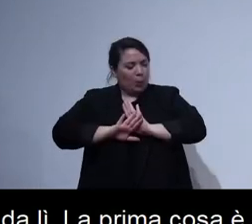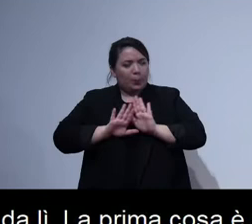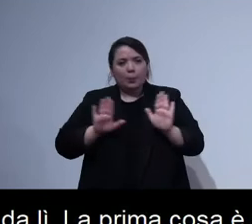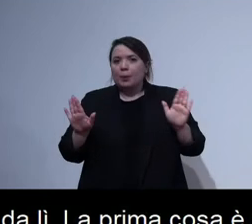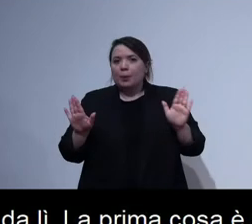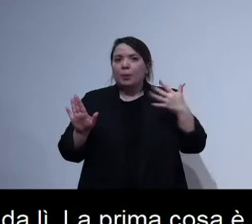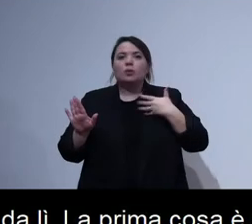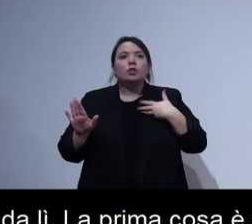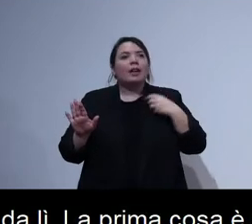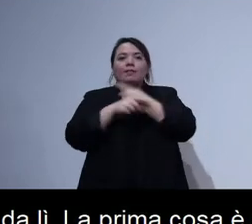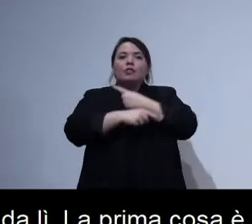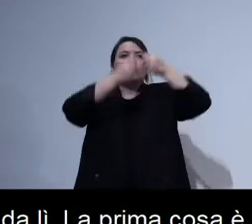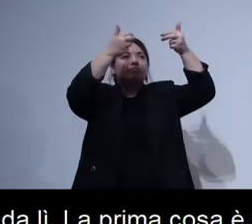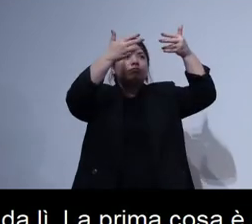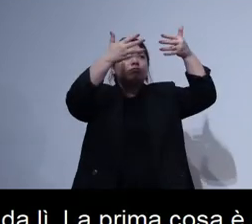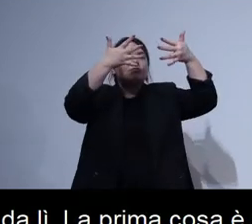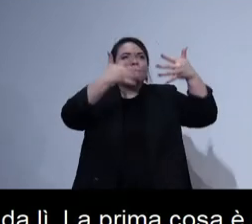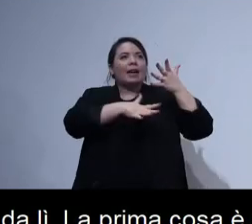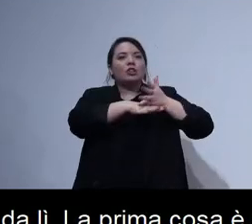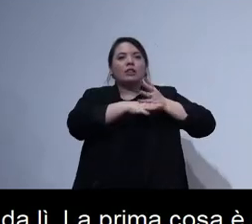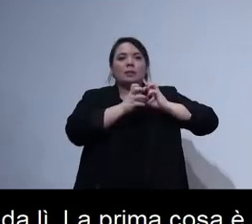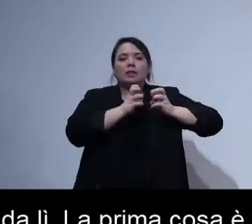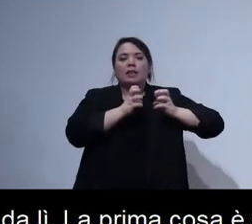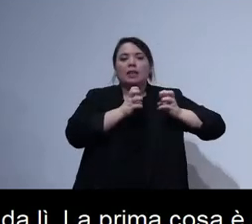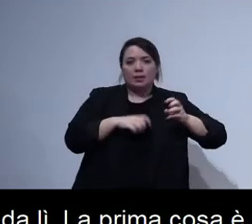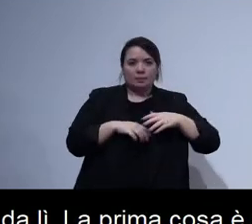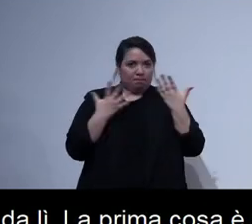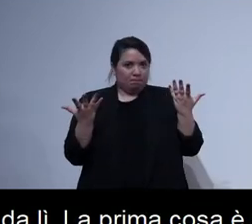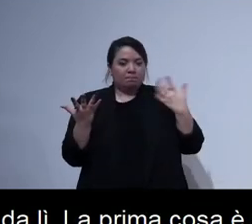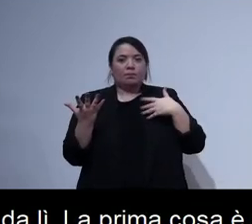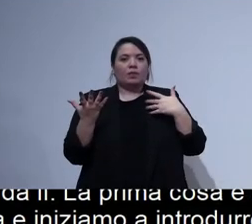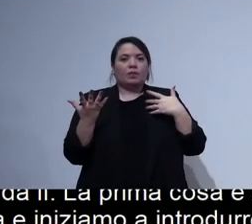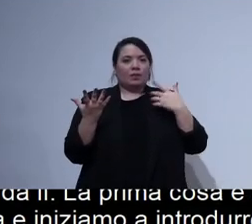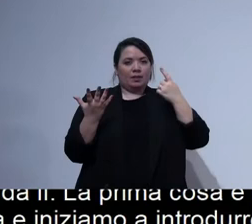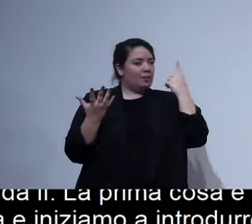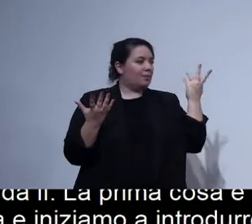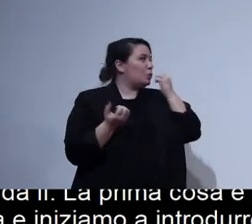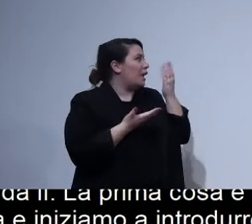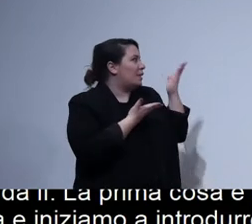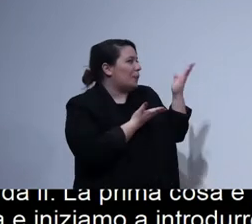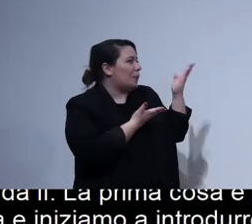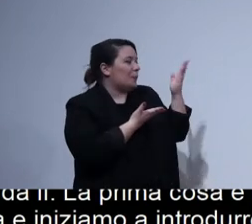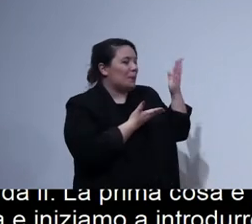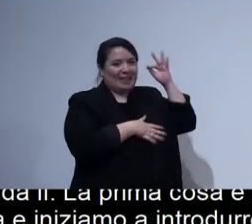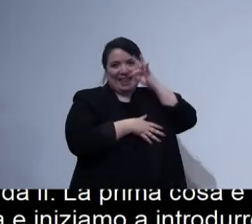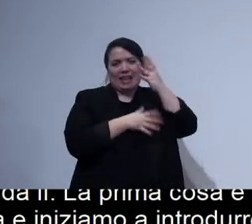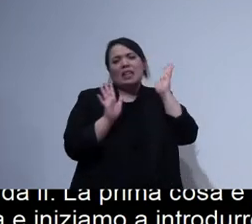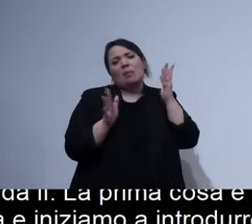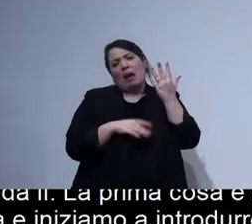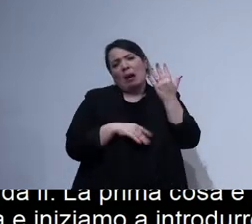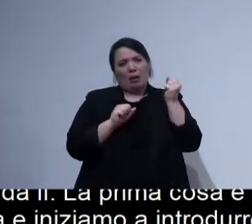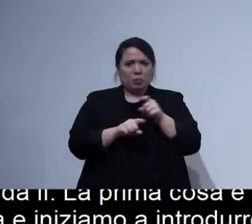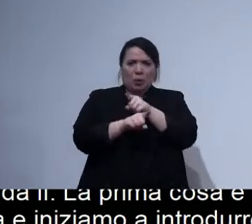accessibilità che ci dicono, purtroppo avevo solamente gli screenshot in inglese, ma se andate sulla piattaforma lo vedete, che ci